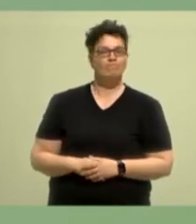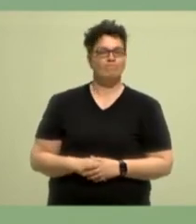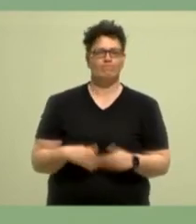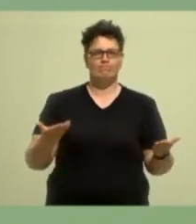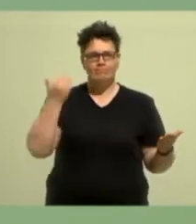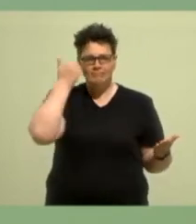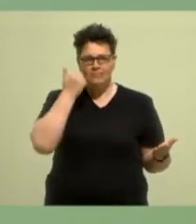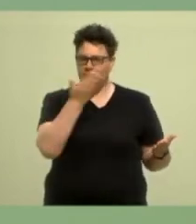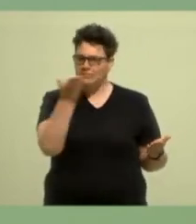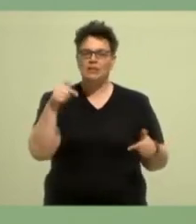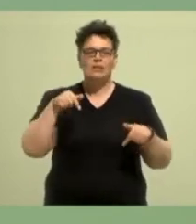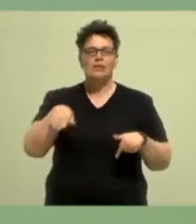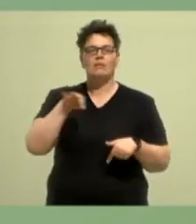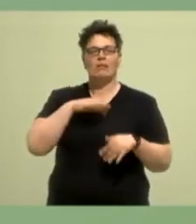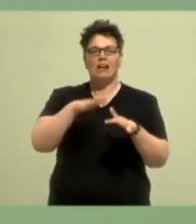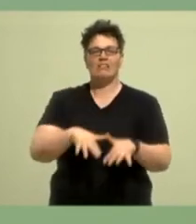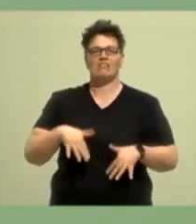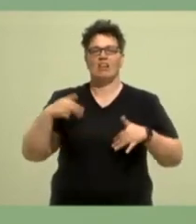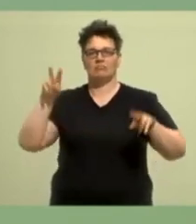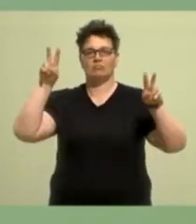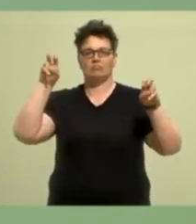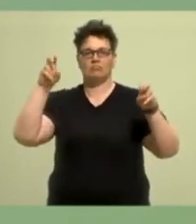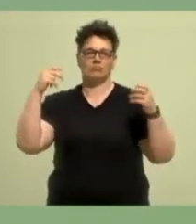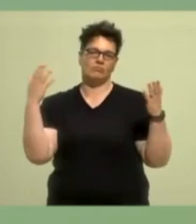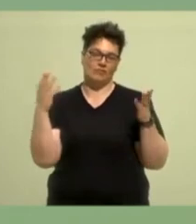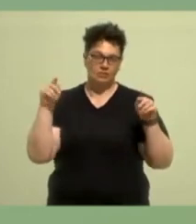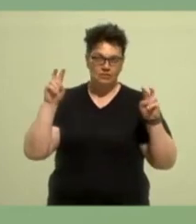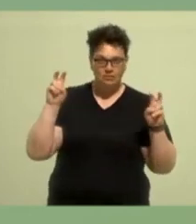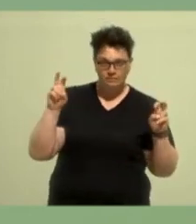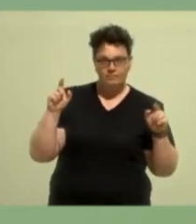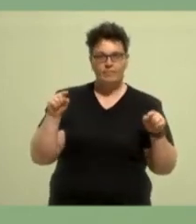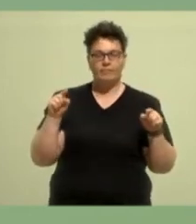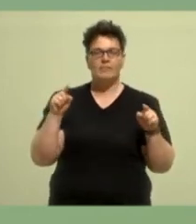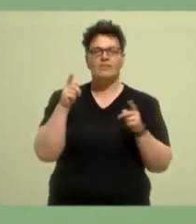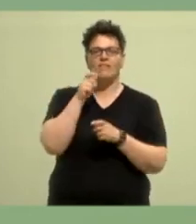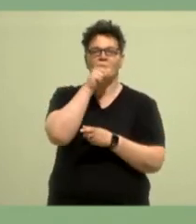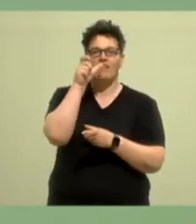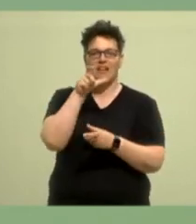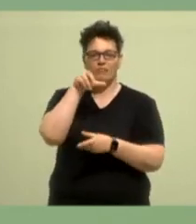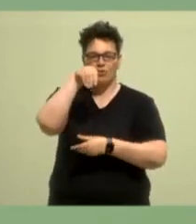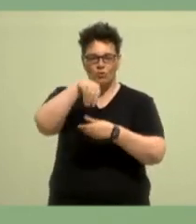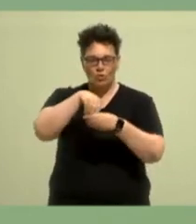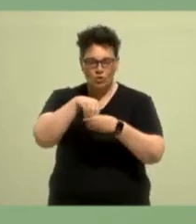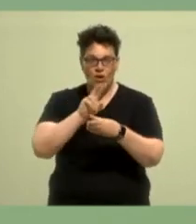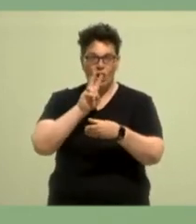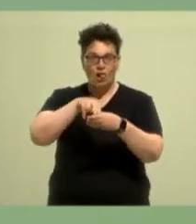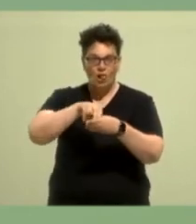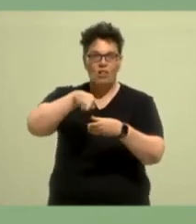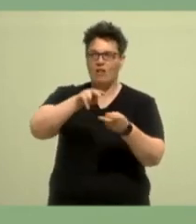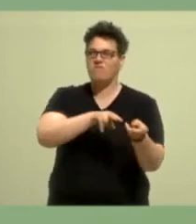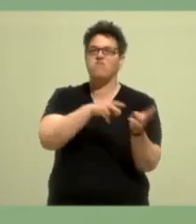Parteitag unter ein Motto gestellt und zwar unter das Motto Wandel in Verantwortung. Und